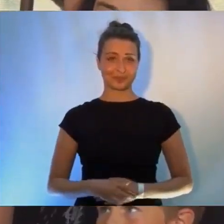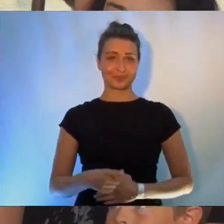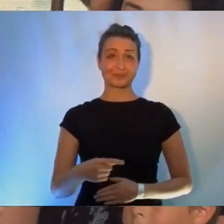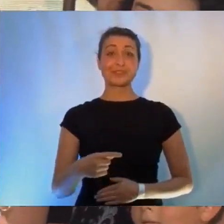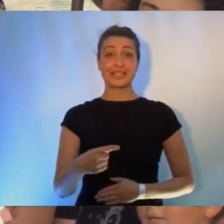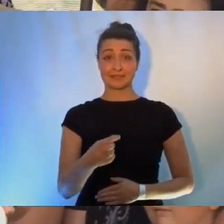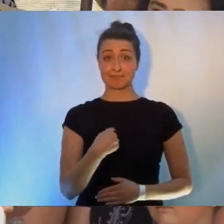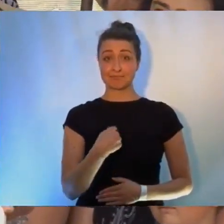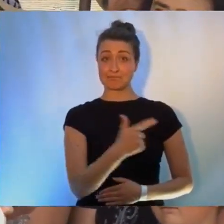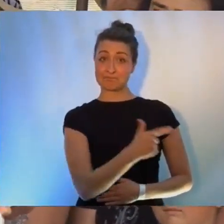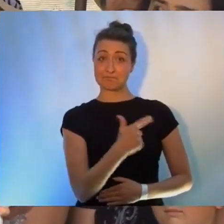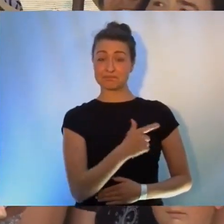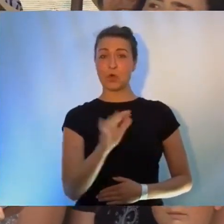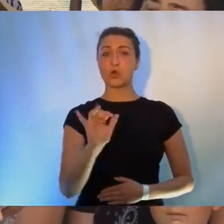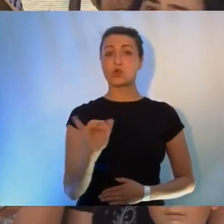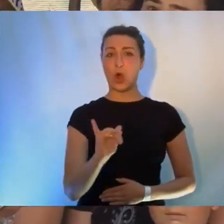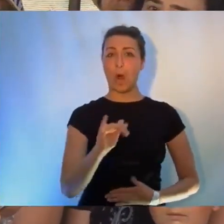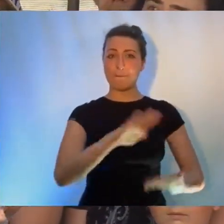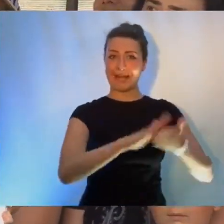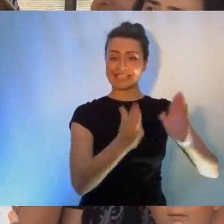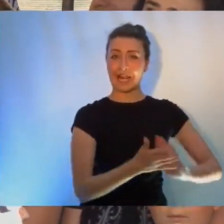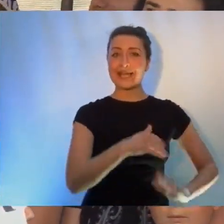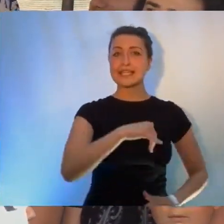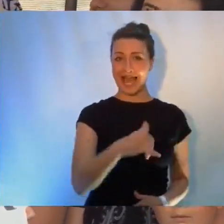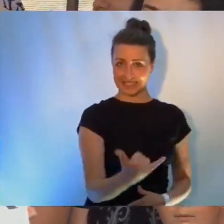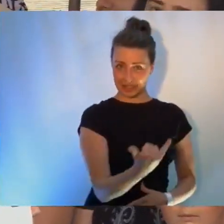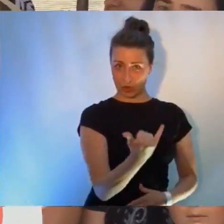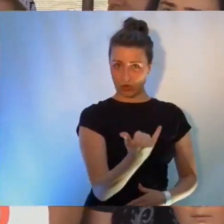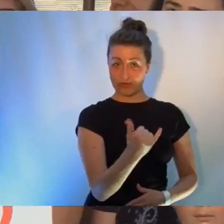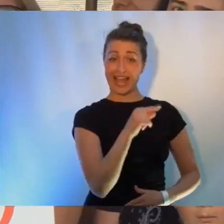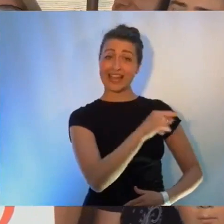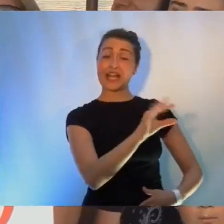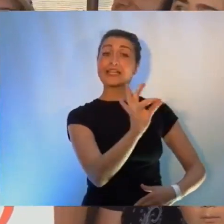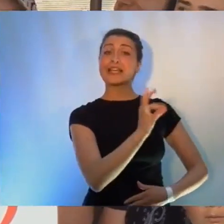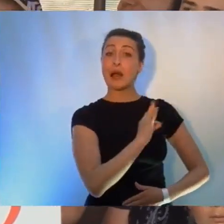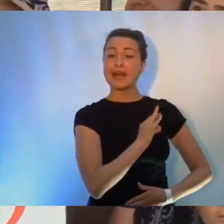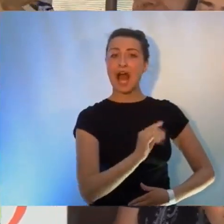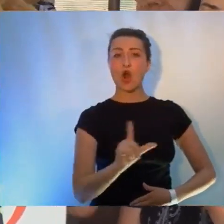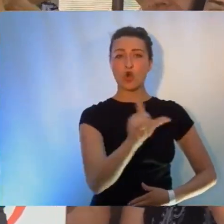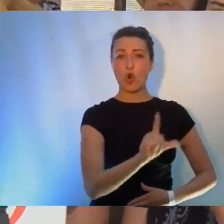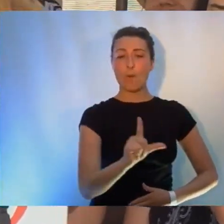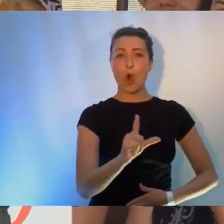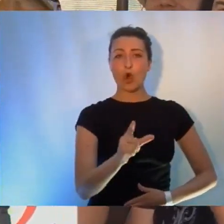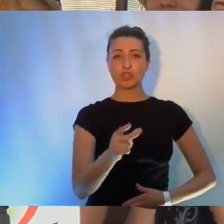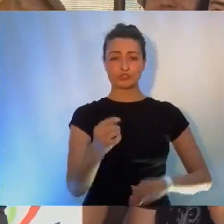Janíkovi a tohle je náš velký kamarád Luboš Sazovský. Přijeli jsme k vám